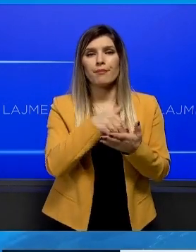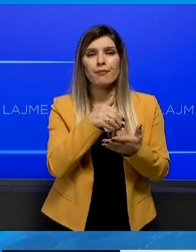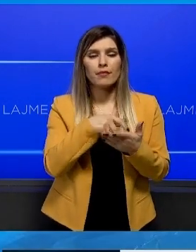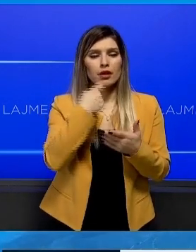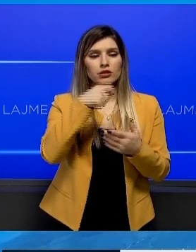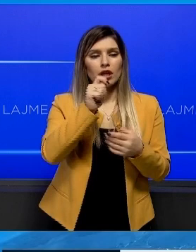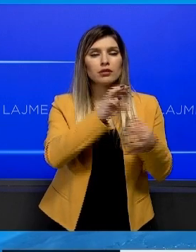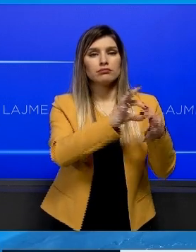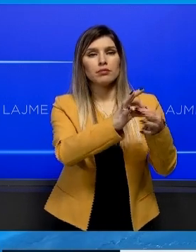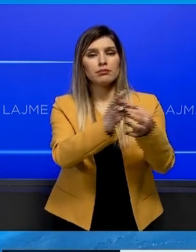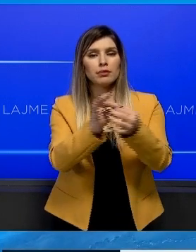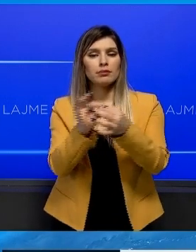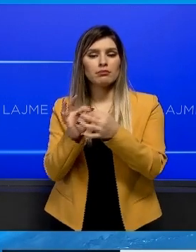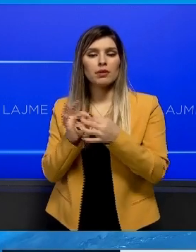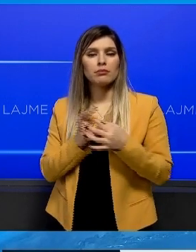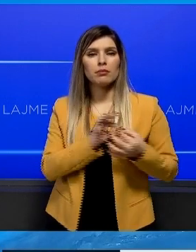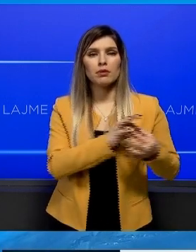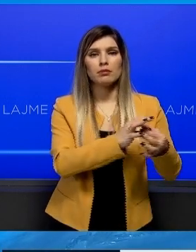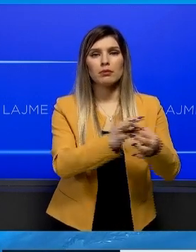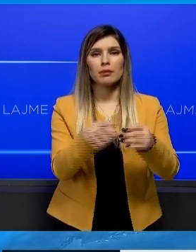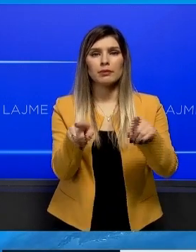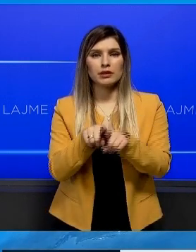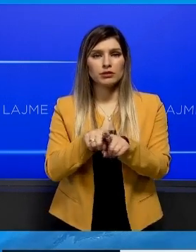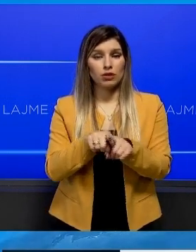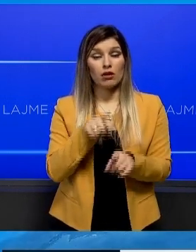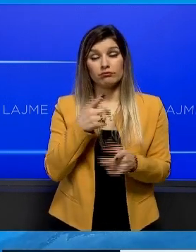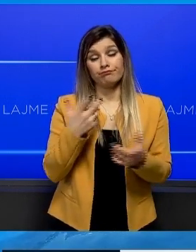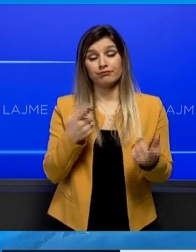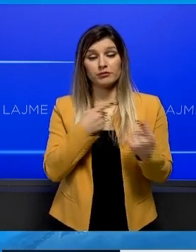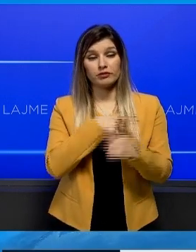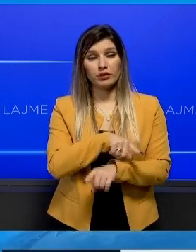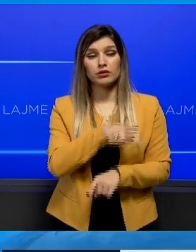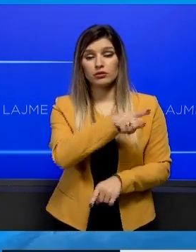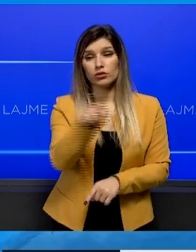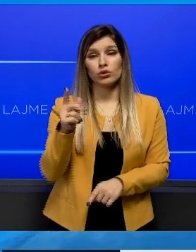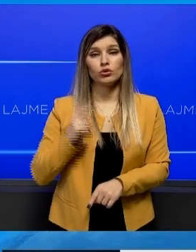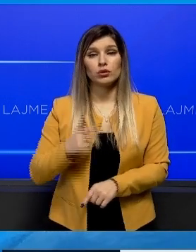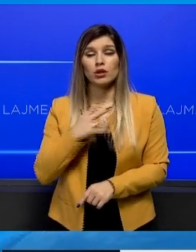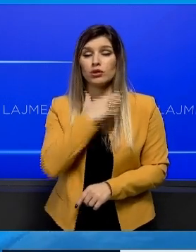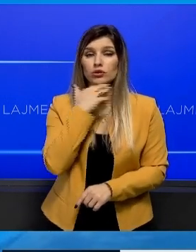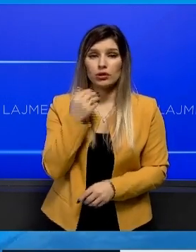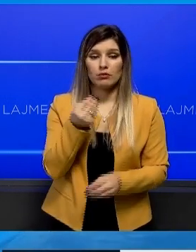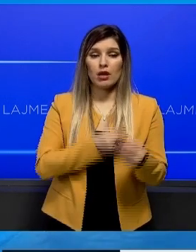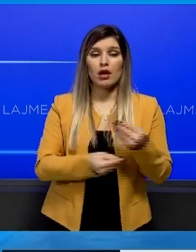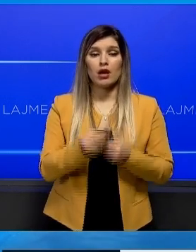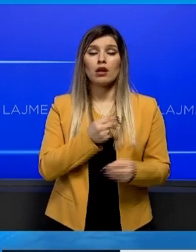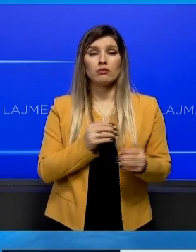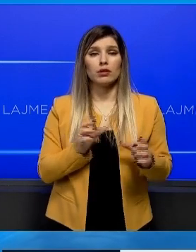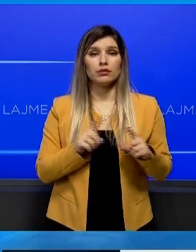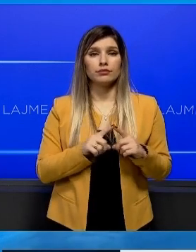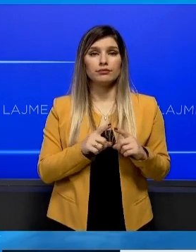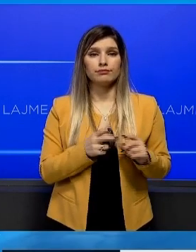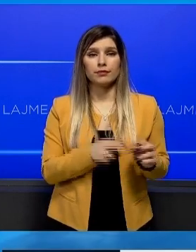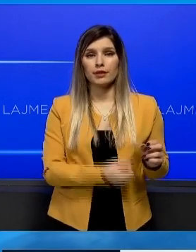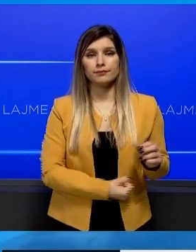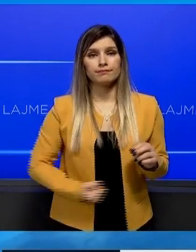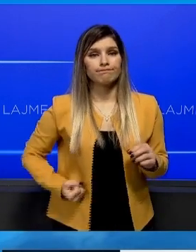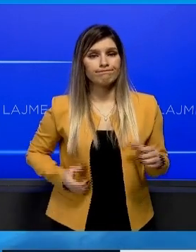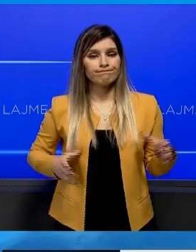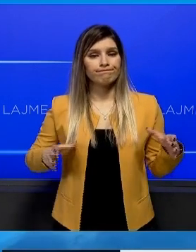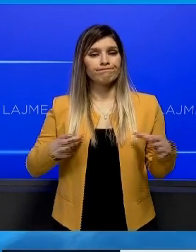edhe besoj që për fatë keshë shumë qëtëtarë dhe t'ju këtësuhet situatë edhe ekonomike,